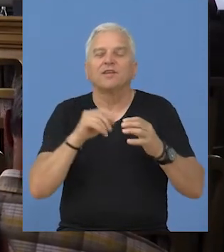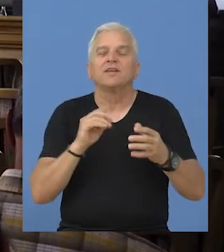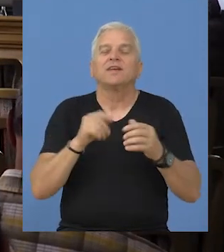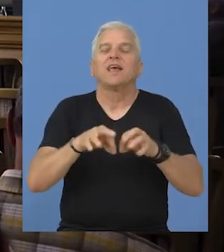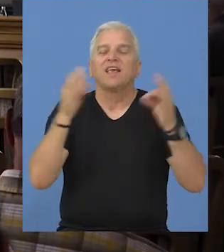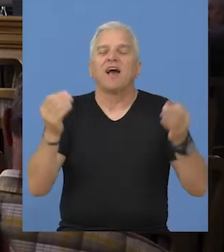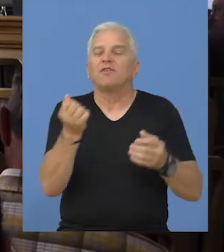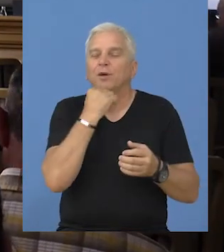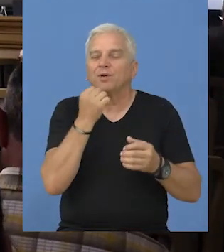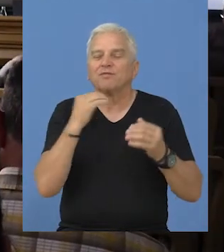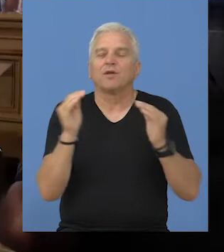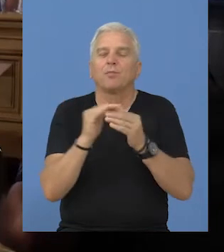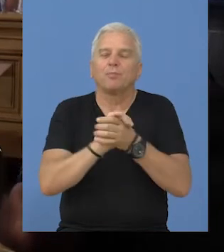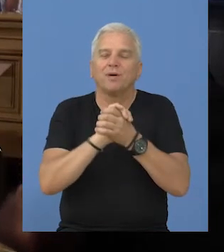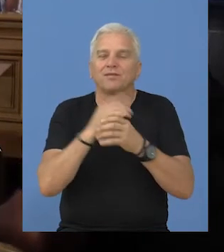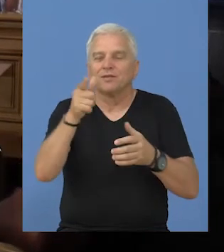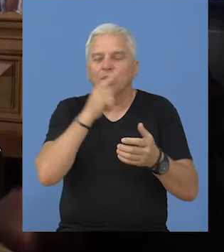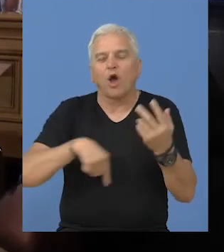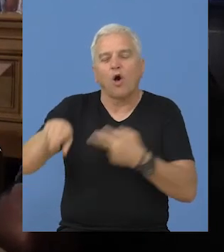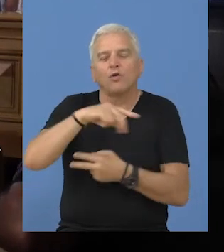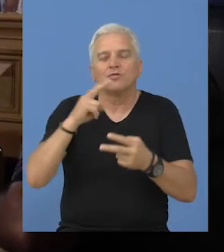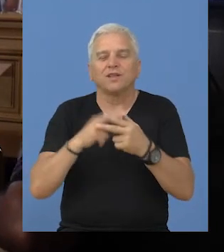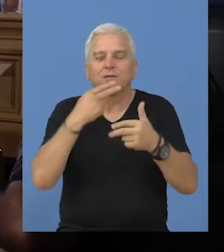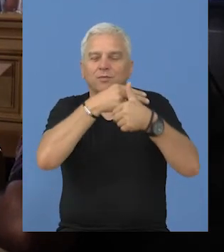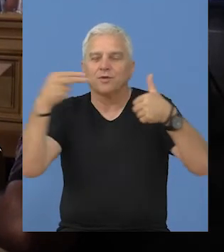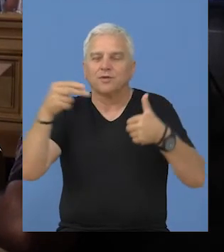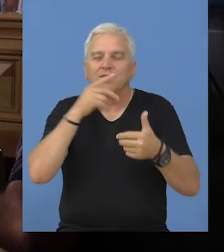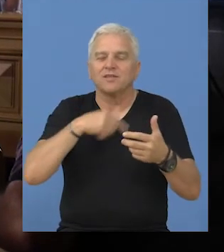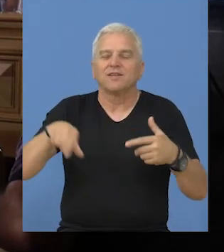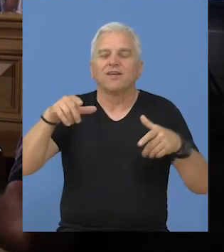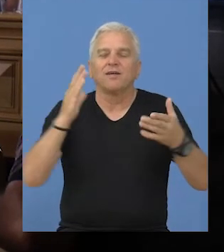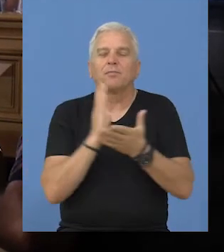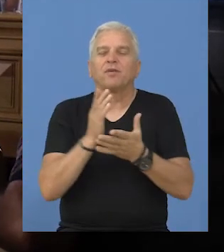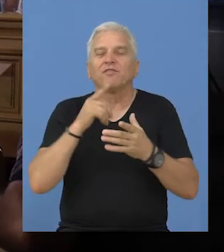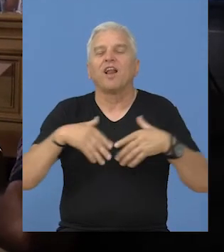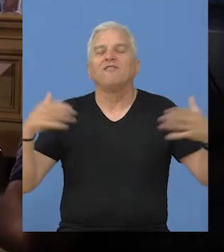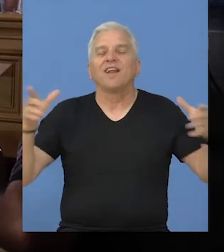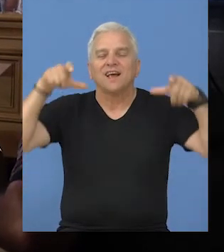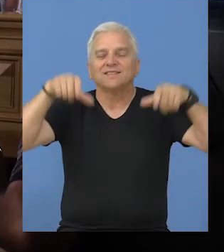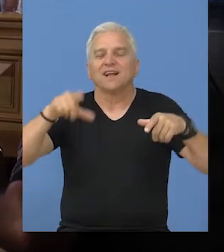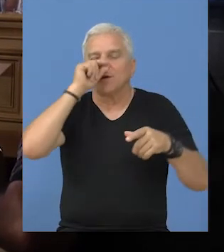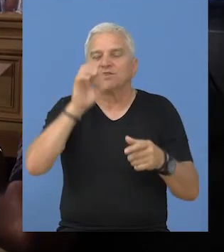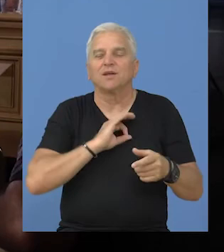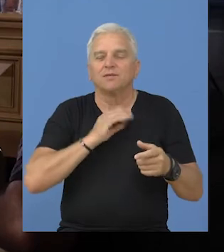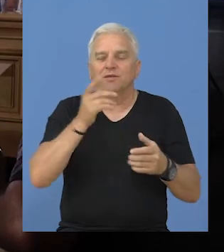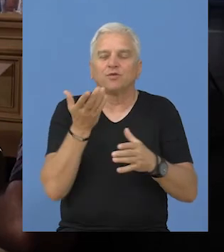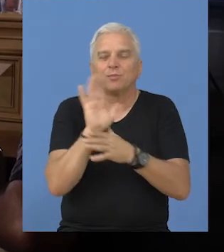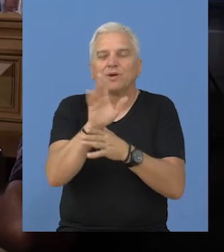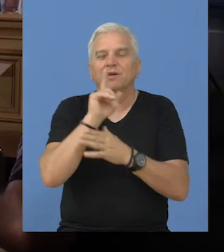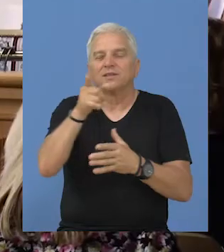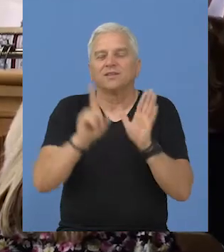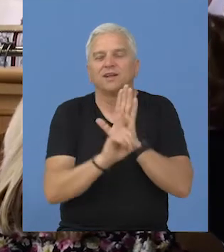partnerstva na lokalnom nivou, naziv je okruglog stola koji je održan u Velikoj sali opštine Bečeji. Tom prilikom